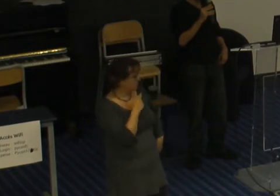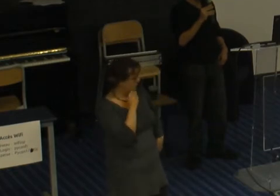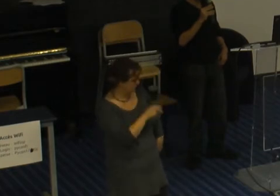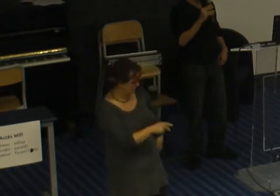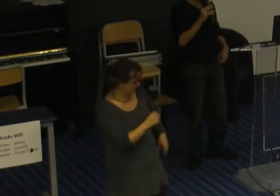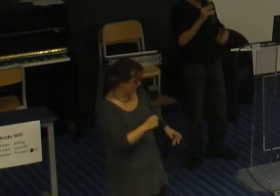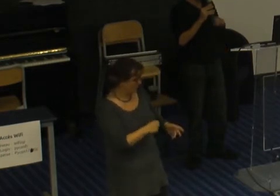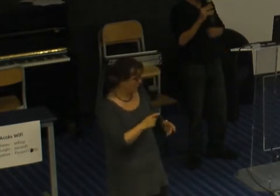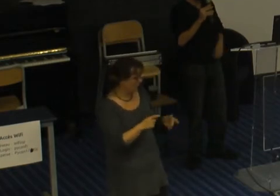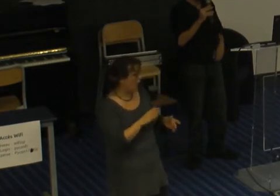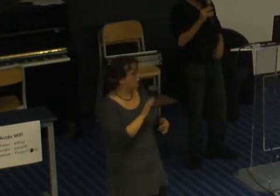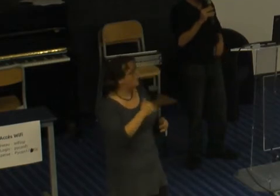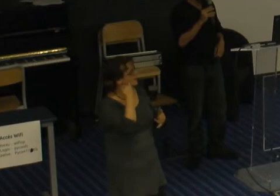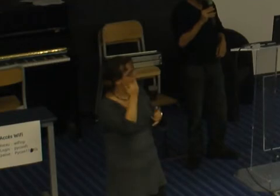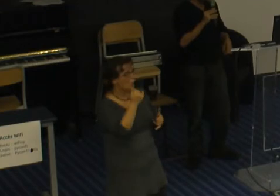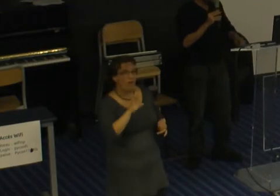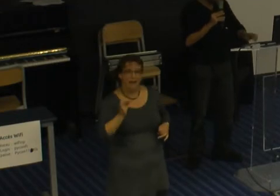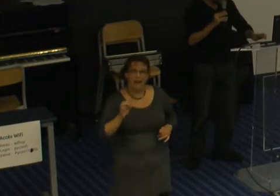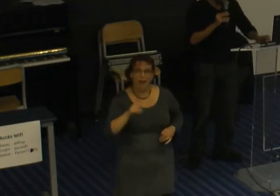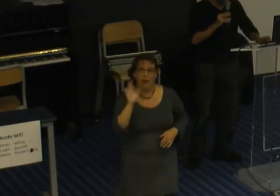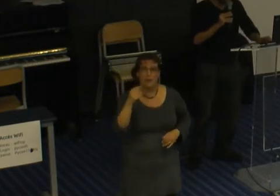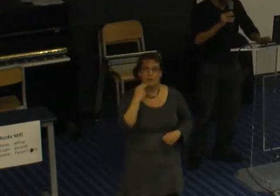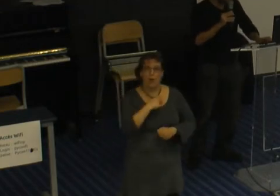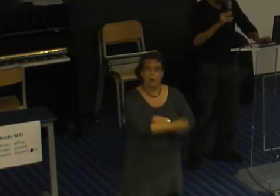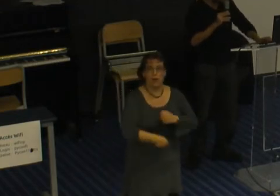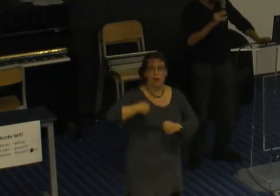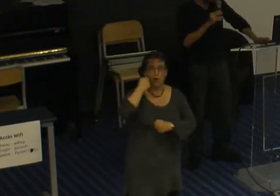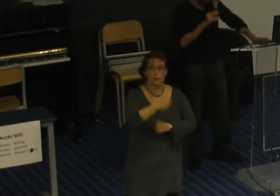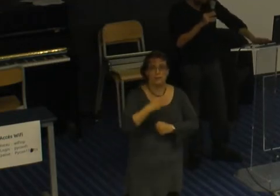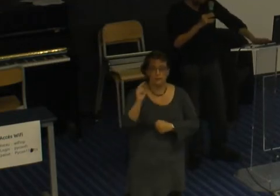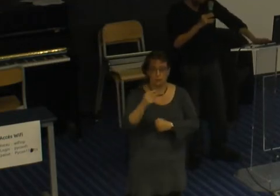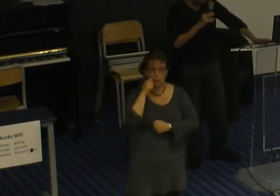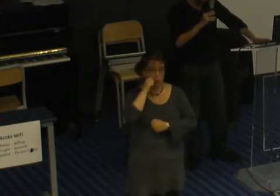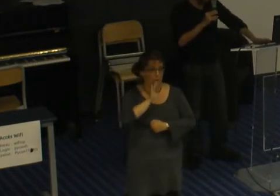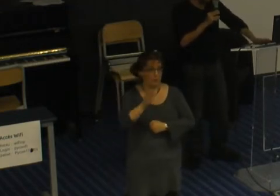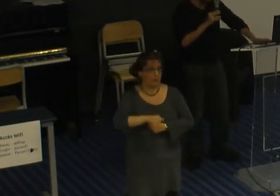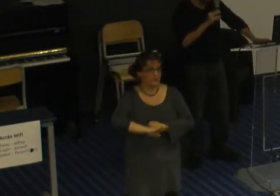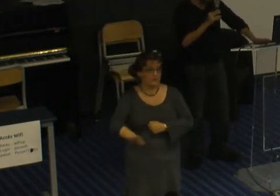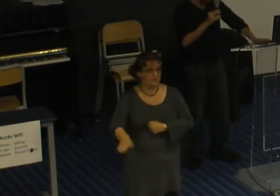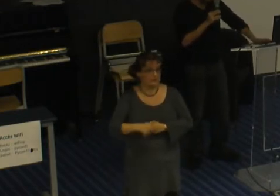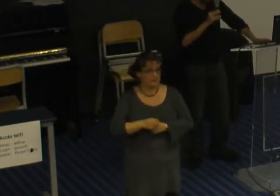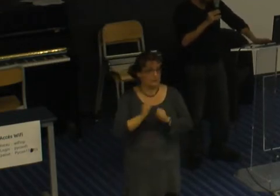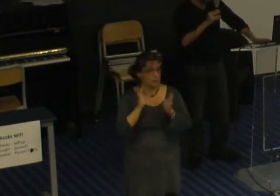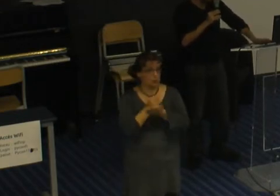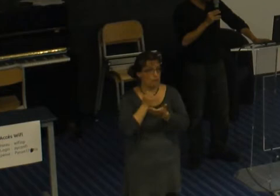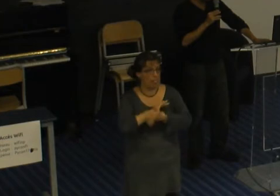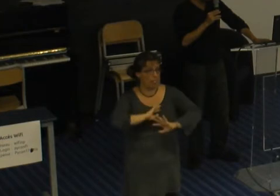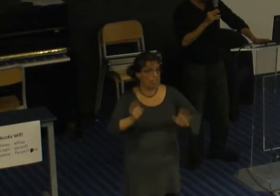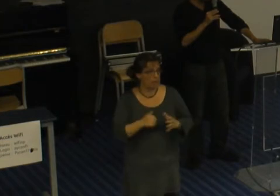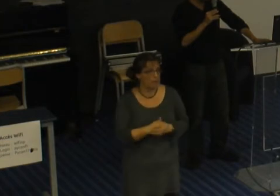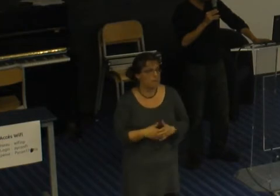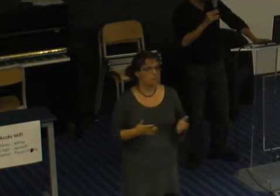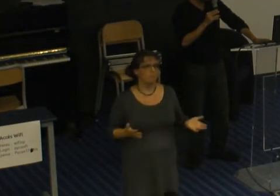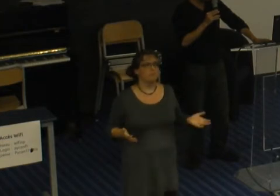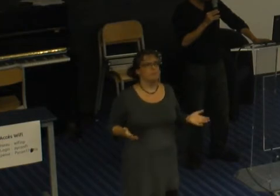par téléphone mais quand ils ont vu mon bras en échappe c'était pas ils m'ont jamais recontacté après donc voilà et bon c'est une expérience